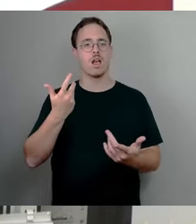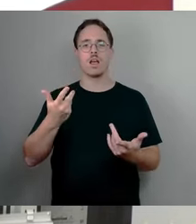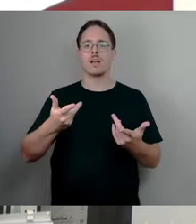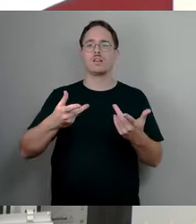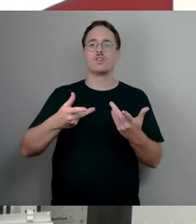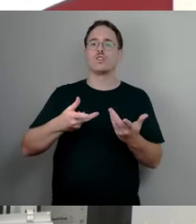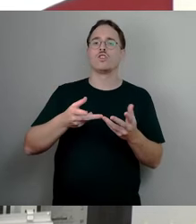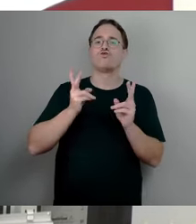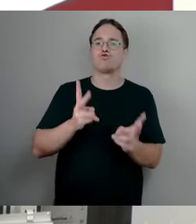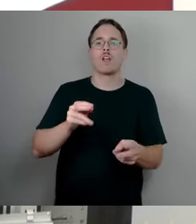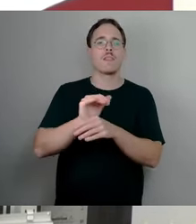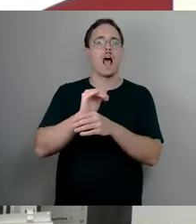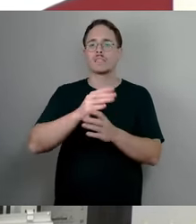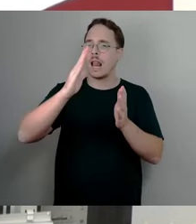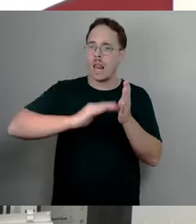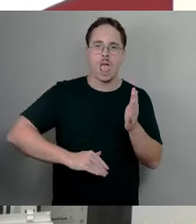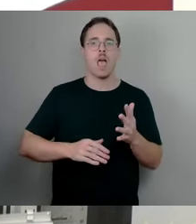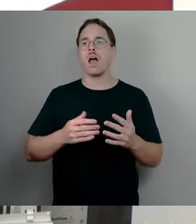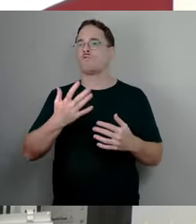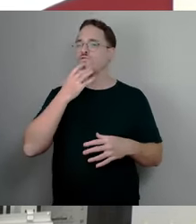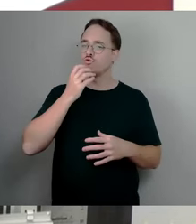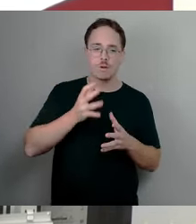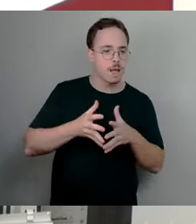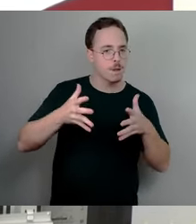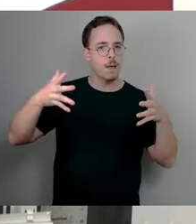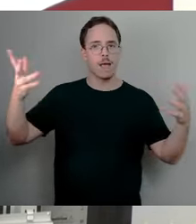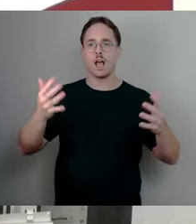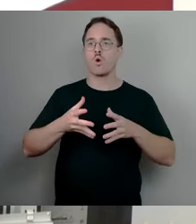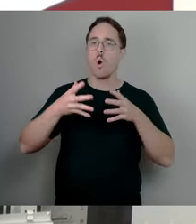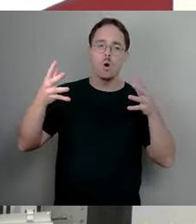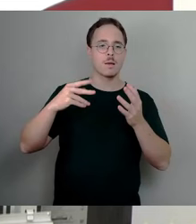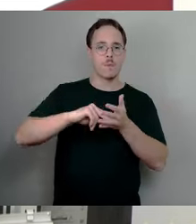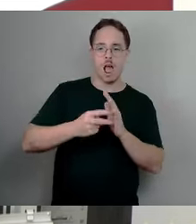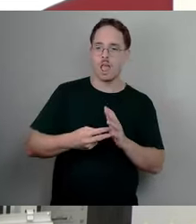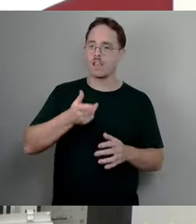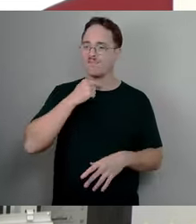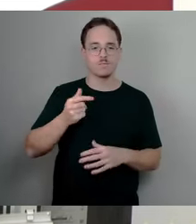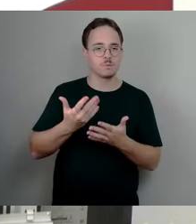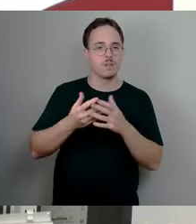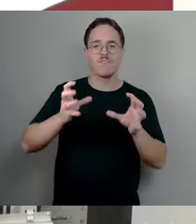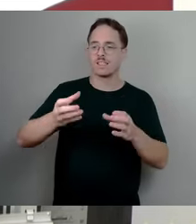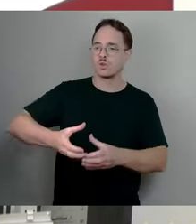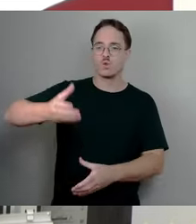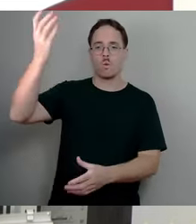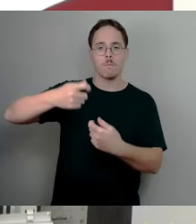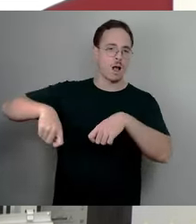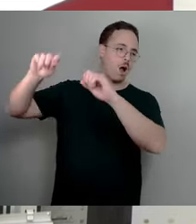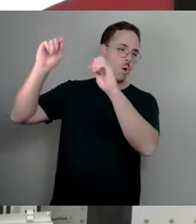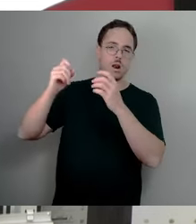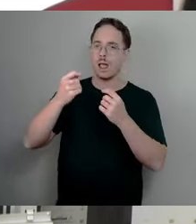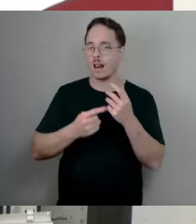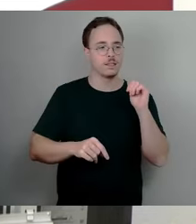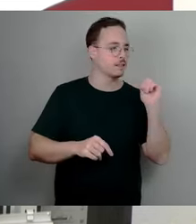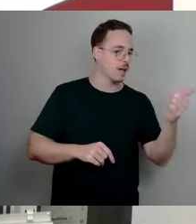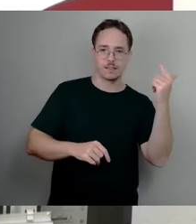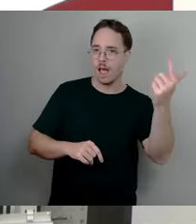mehr und mehr und wir haben große Pläne, was wir machen wollen, irgendwelche Fernsehtürme mit allem dazu und hier möchten wir das bauen und das und